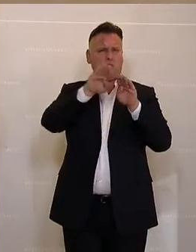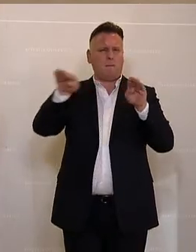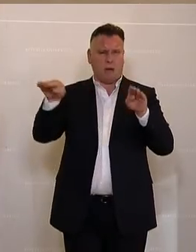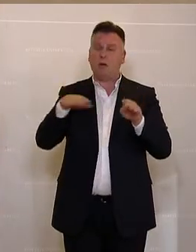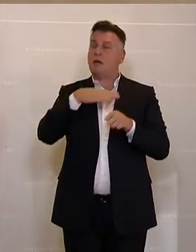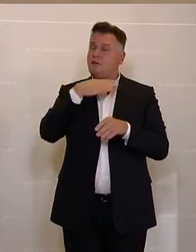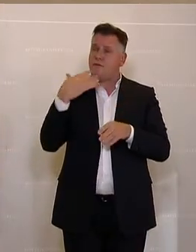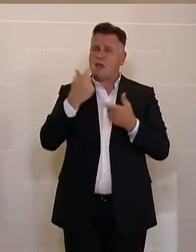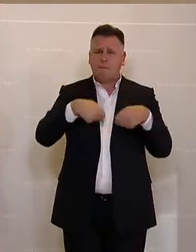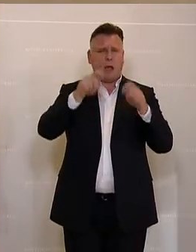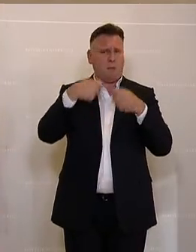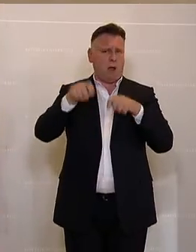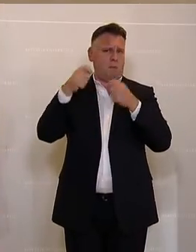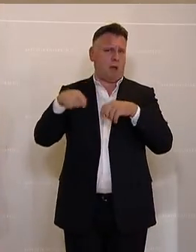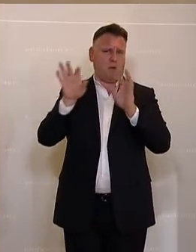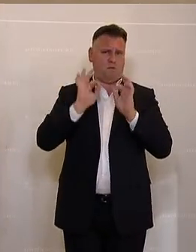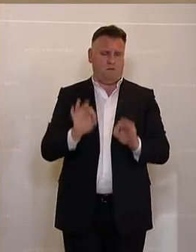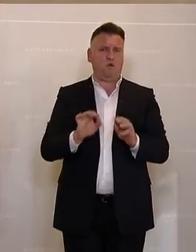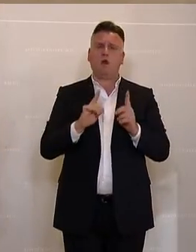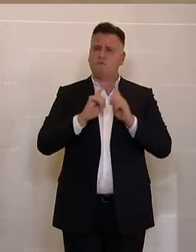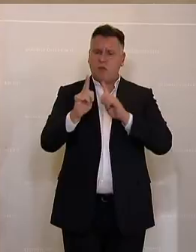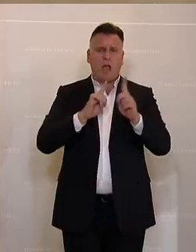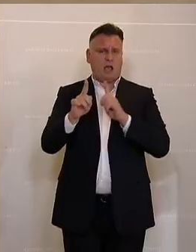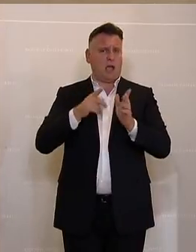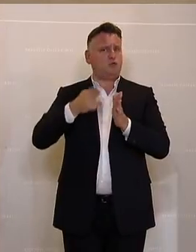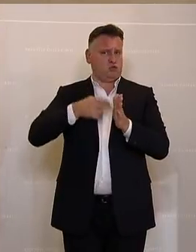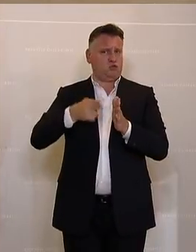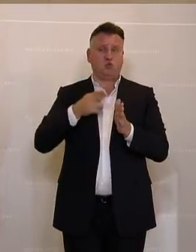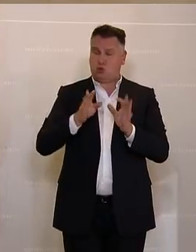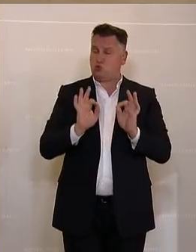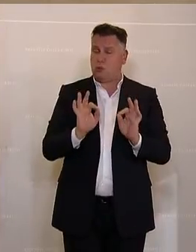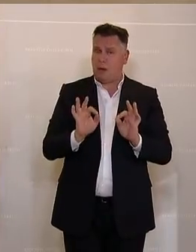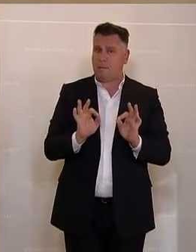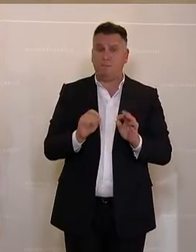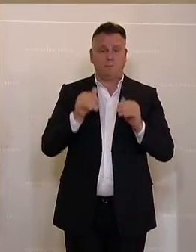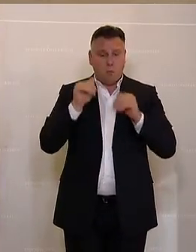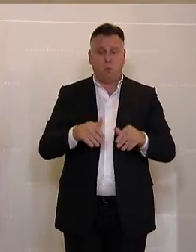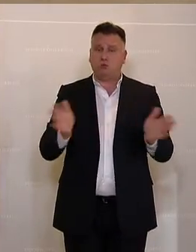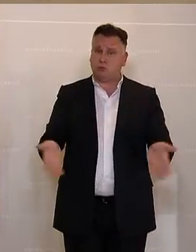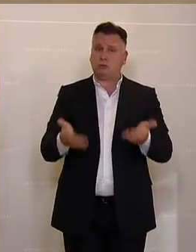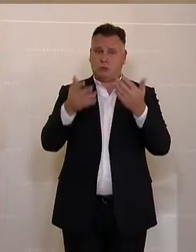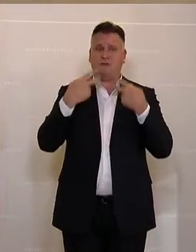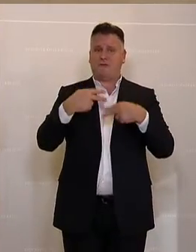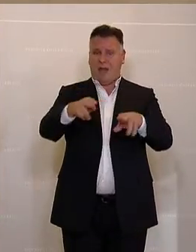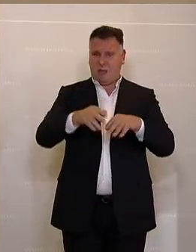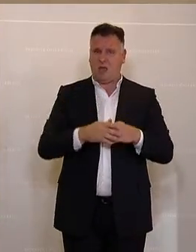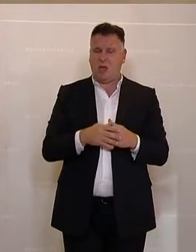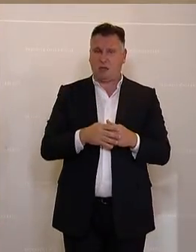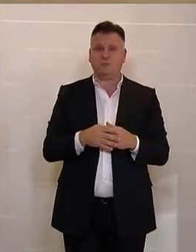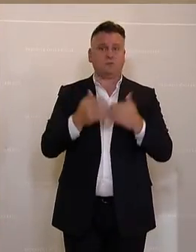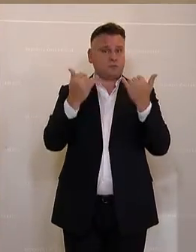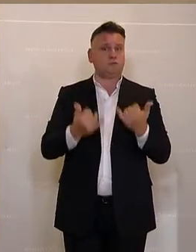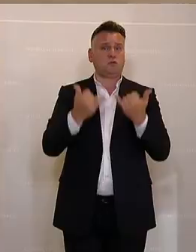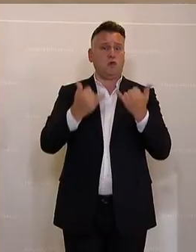geschaffen, um den besonderen Nahverkehr zu verlagern. Und ich glaube, dieser Weg muss fortgesetzt werden. Es wurde hier schon öfter